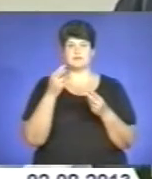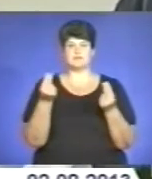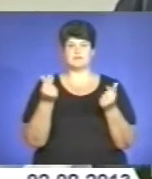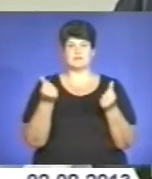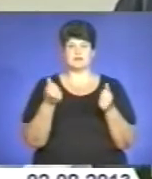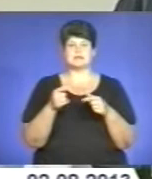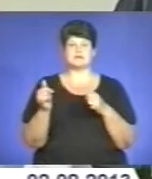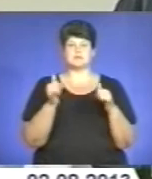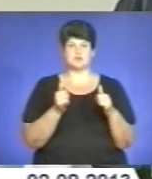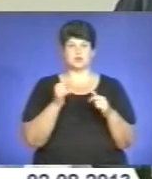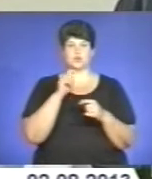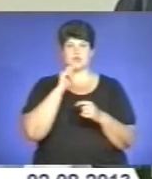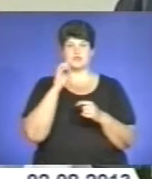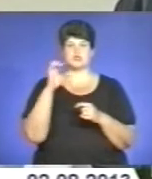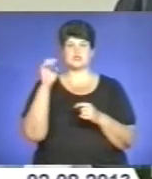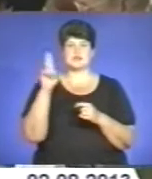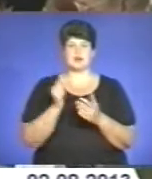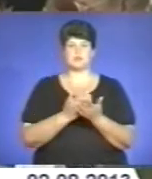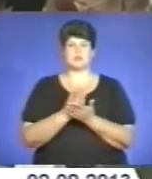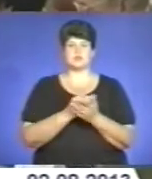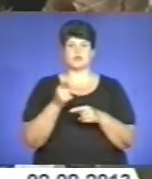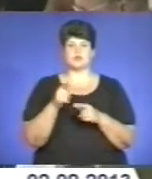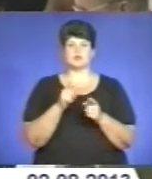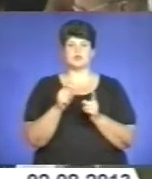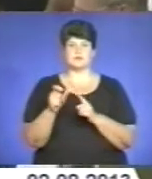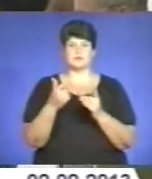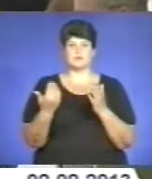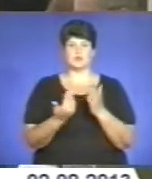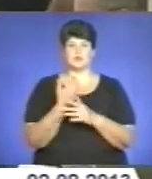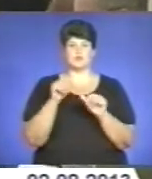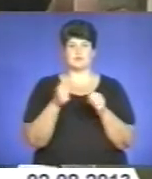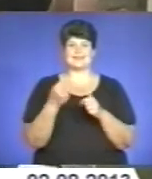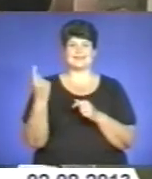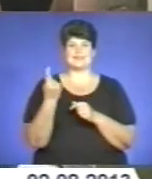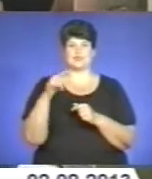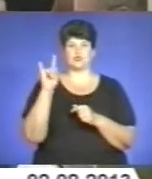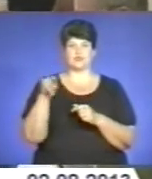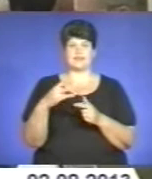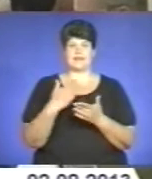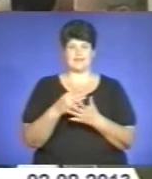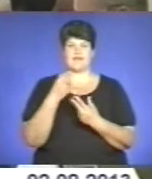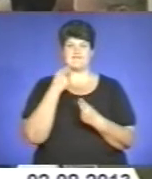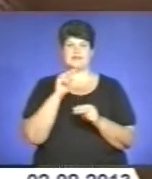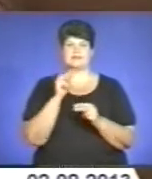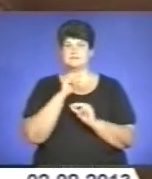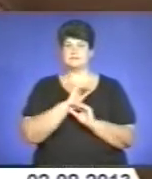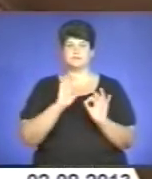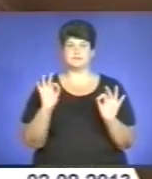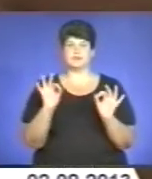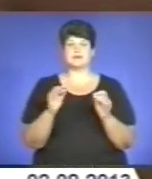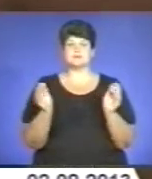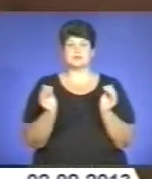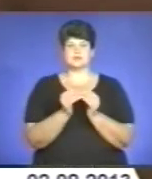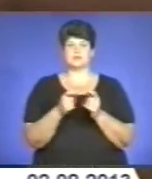українців соціальними послугами. За його словами, їхній оновлений формат єдиного вікна є ефективним, адже завдяки зменшенню паперової